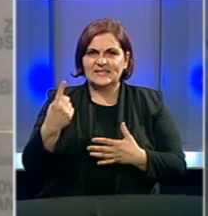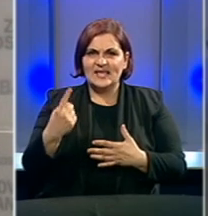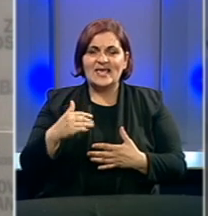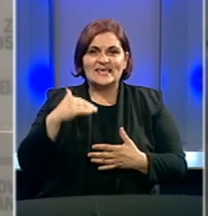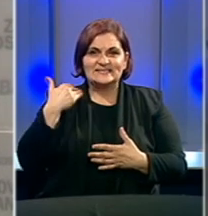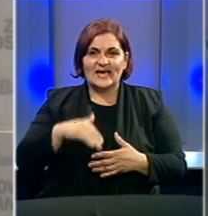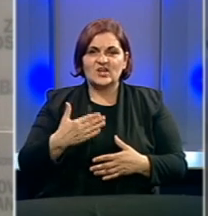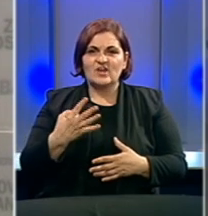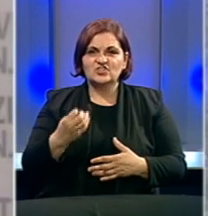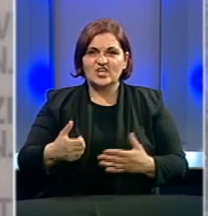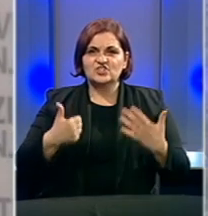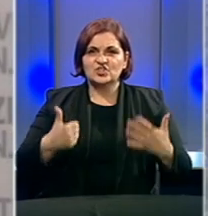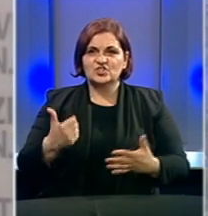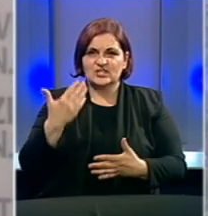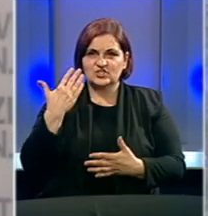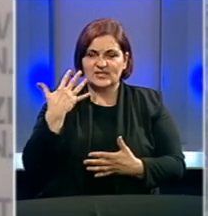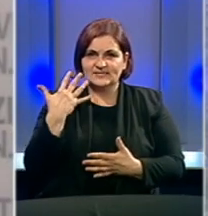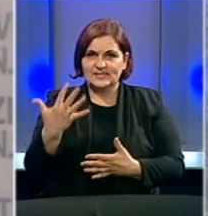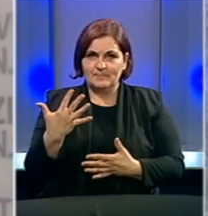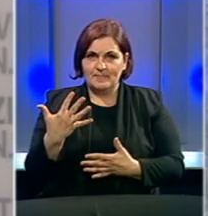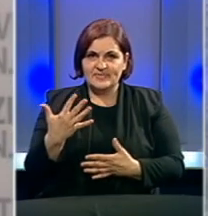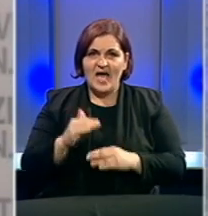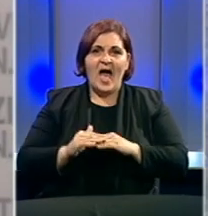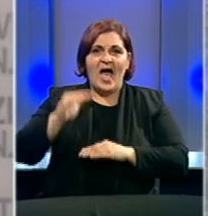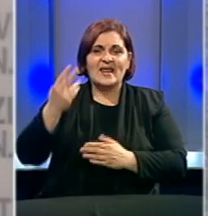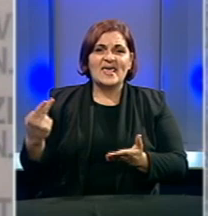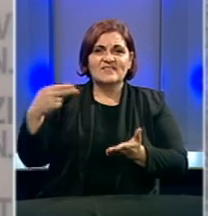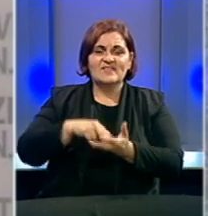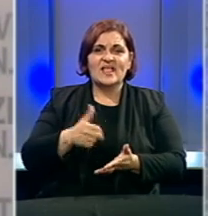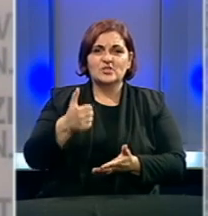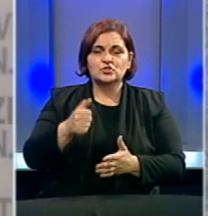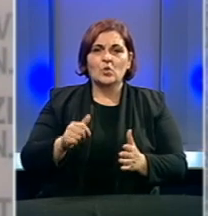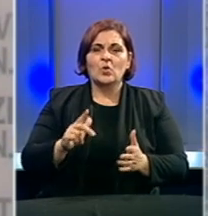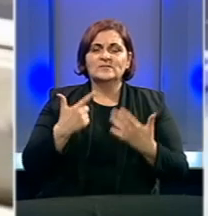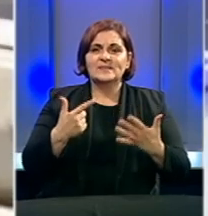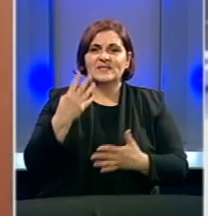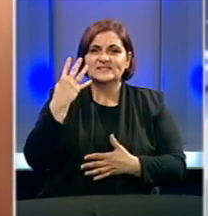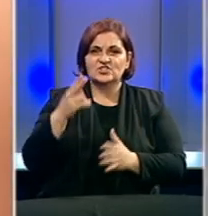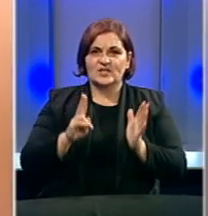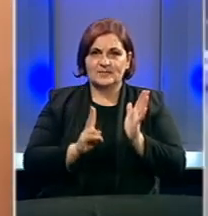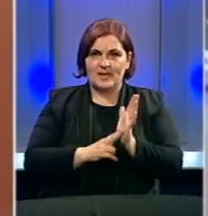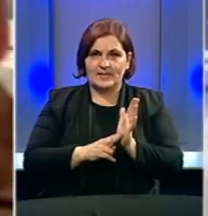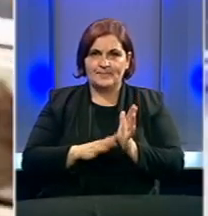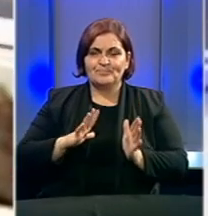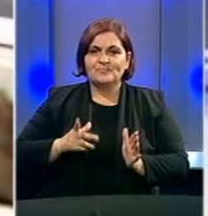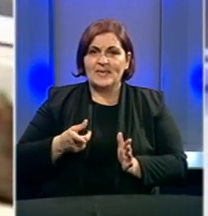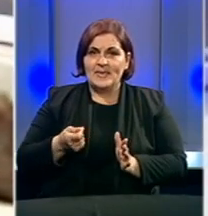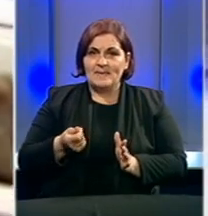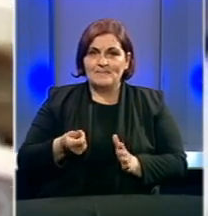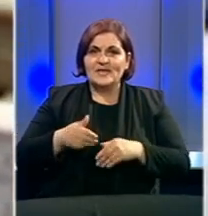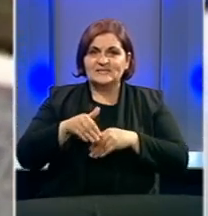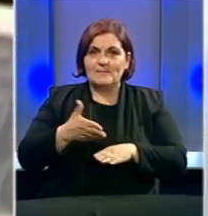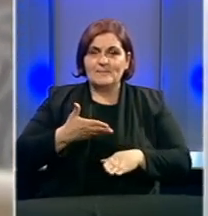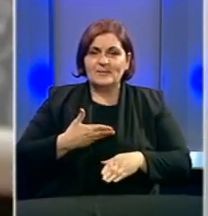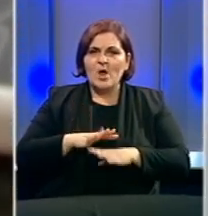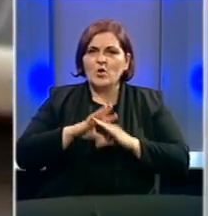marku, zagarantovana 465, najviša 2174 marke. Penziju za